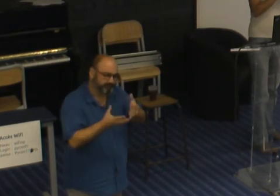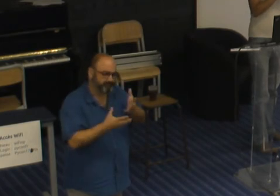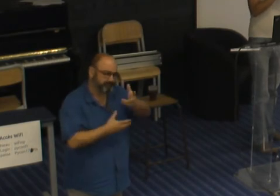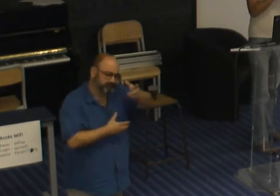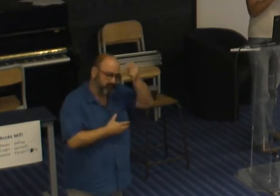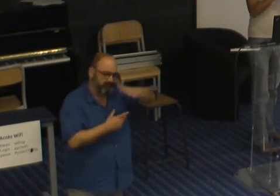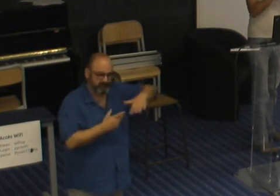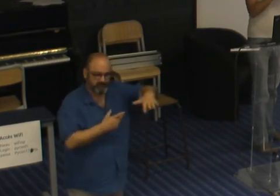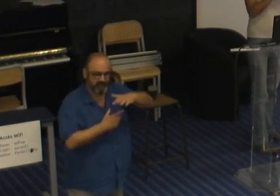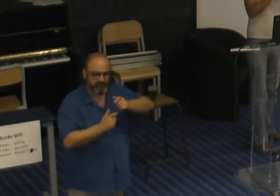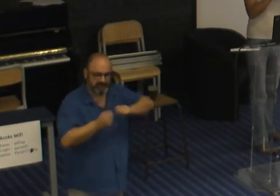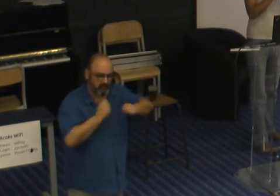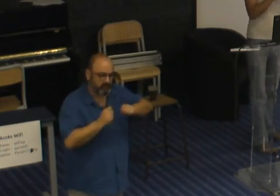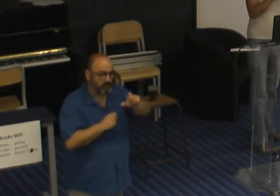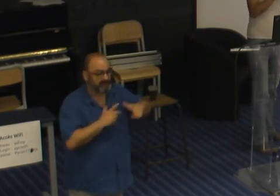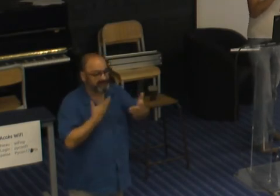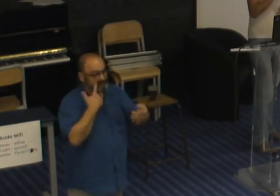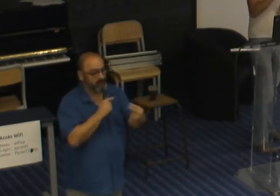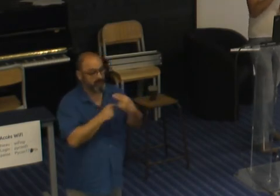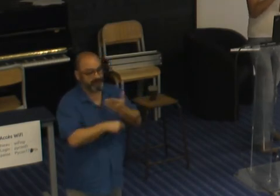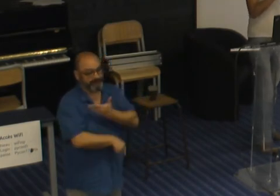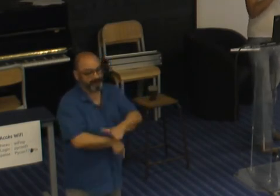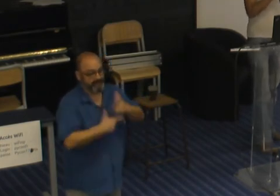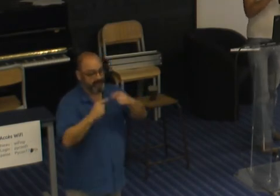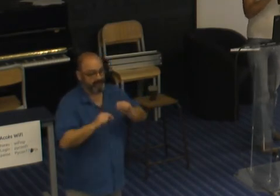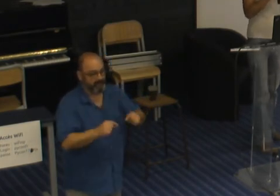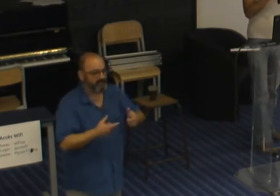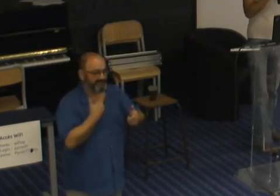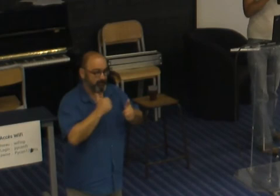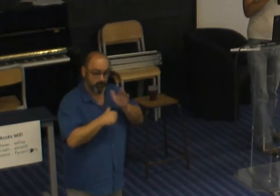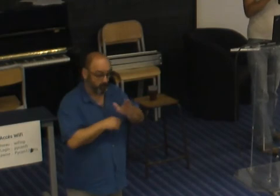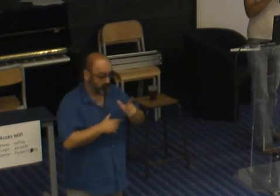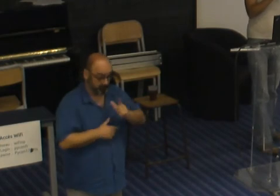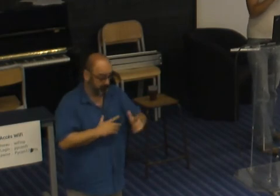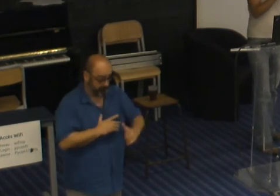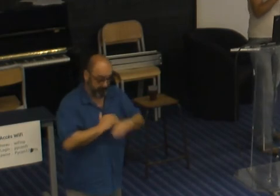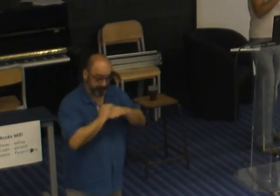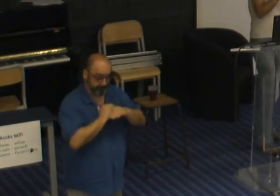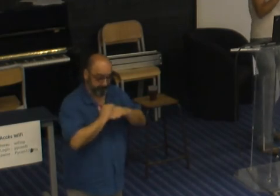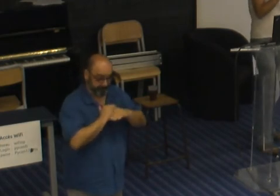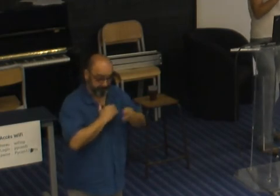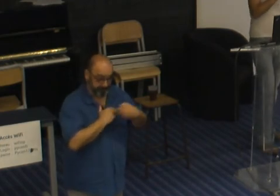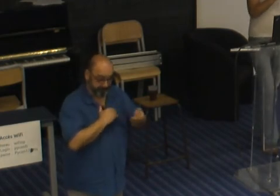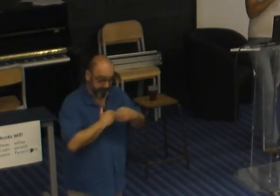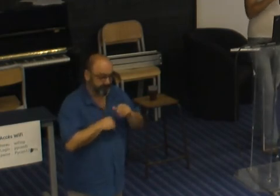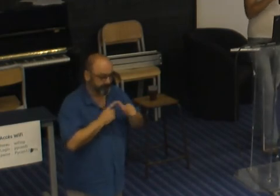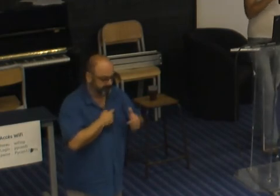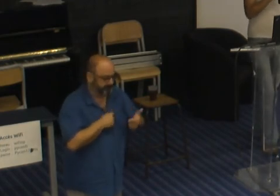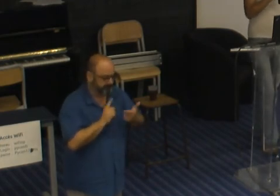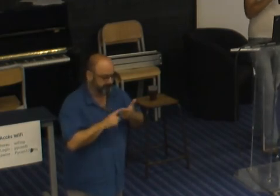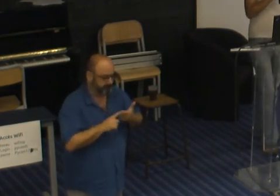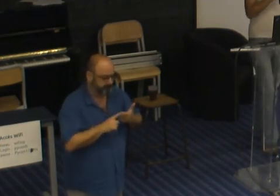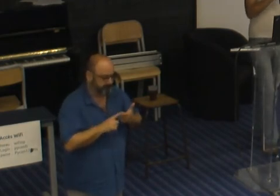interlocuteur quand on pense qu'il peut me discriminer c'est déjà lui faire comprendre que vous êtes comme lui et la deuxième chose c'est